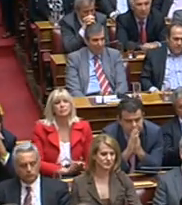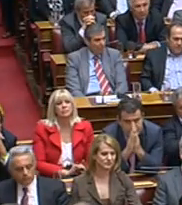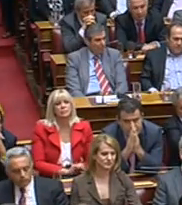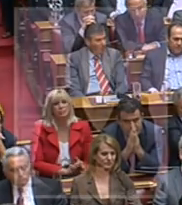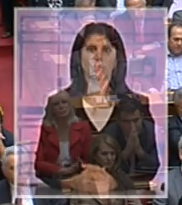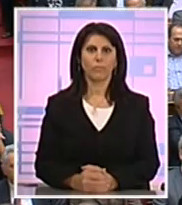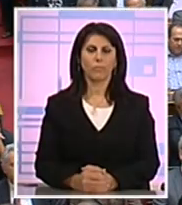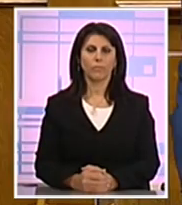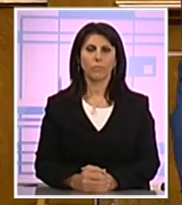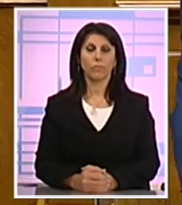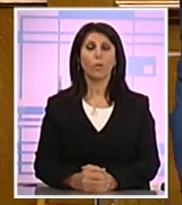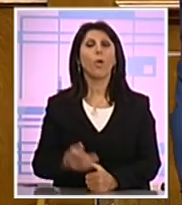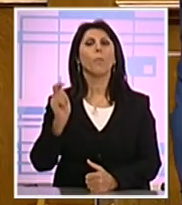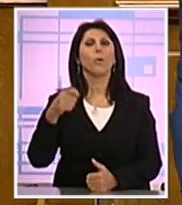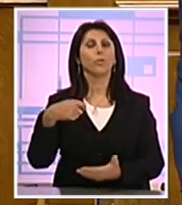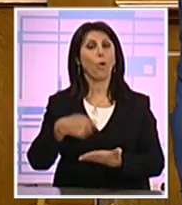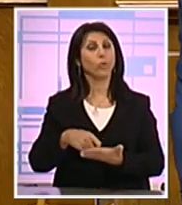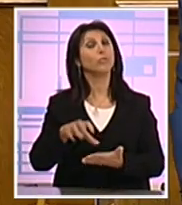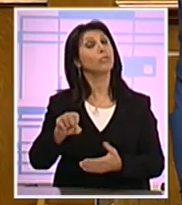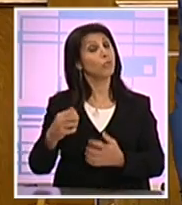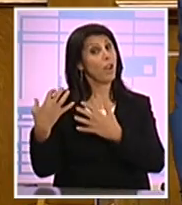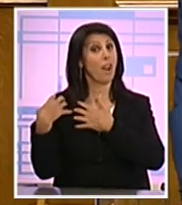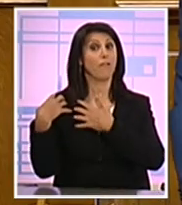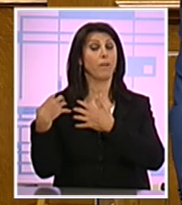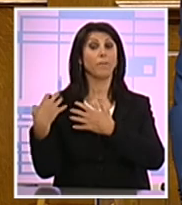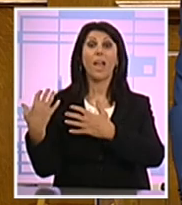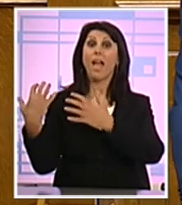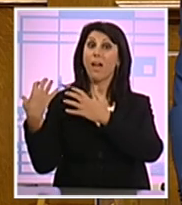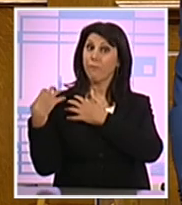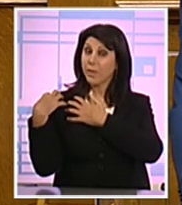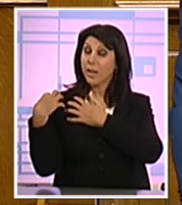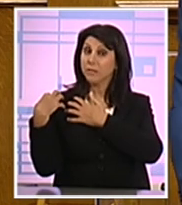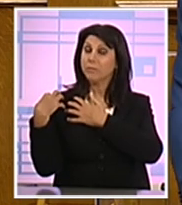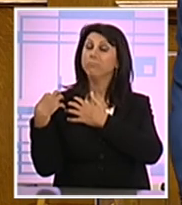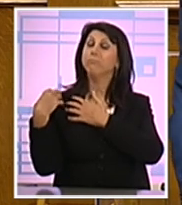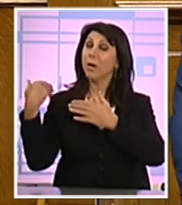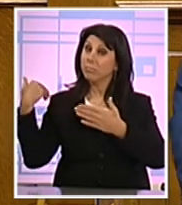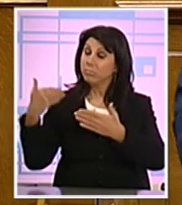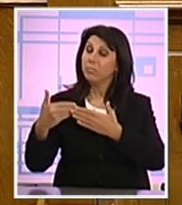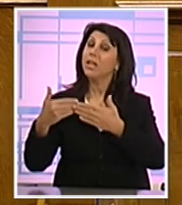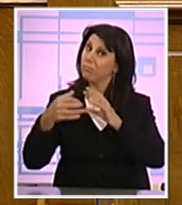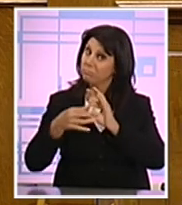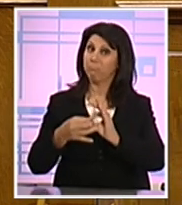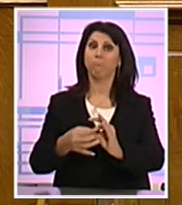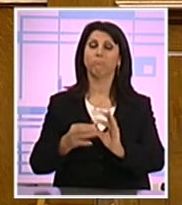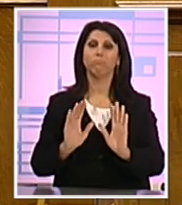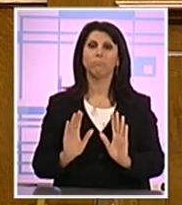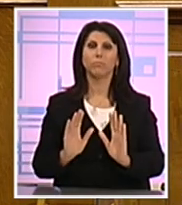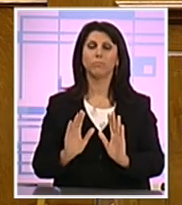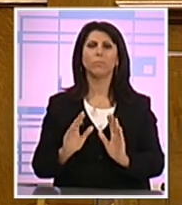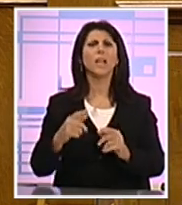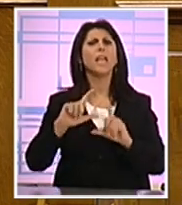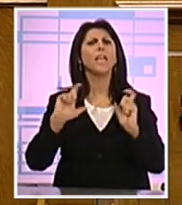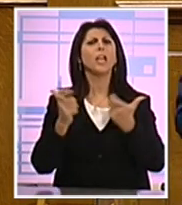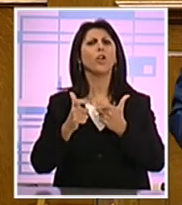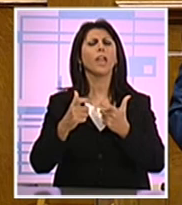Το κόστος, πολιτικό, το ανέλαβα τις ευθύνες μου και τις αναλαμβάνω. Και η παράδοση της οικογένειάς